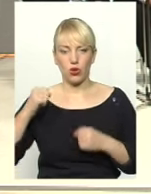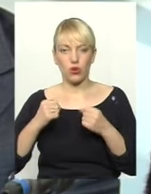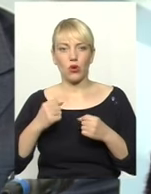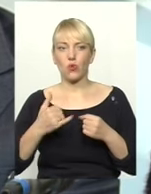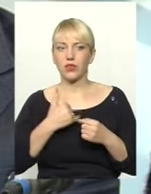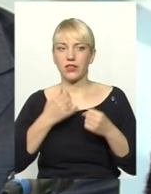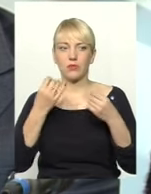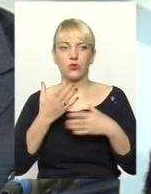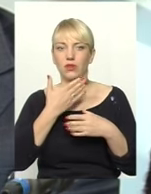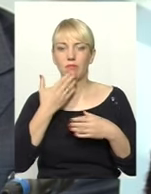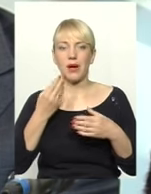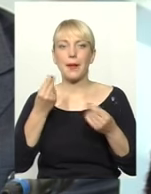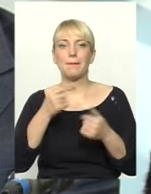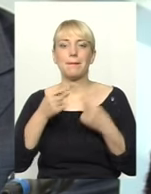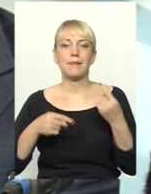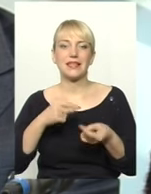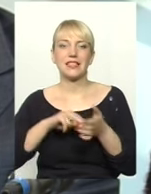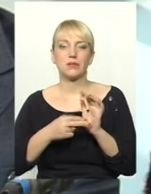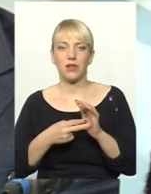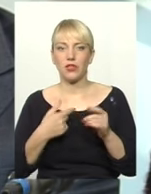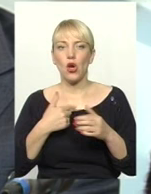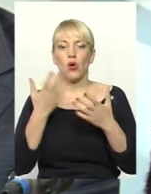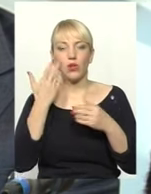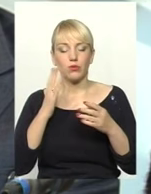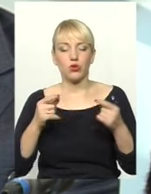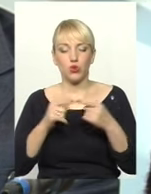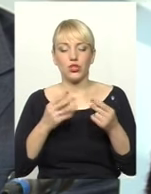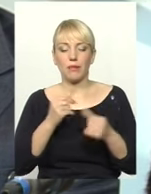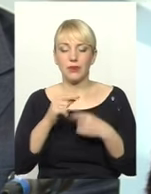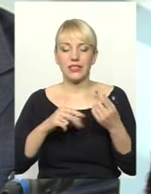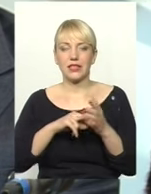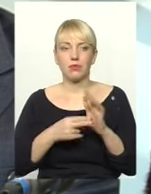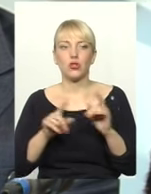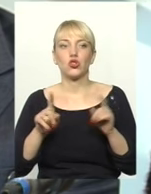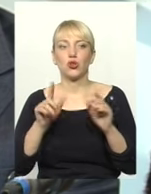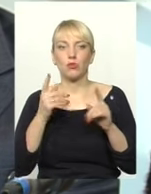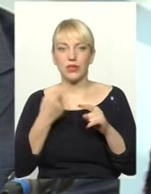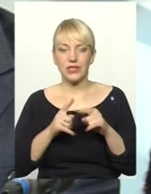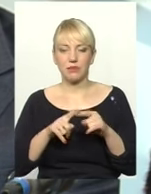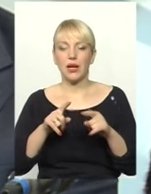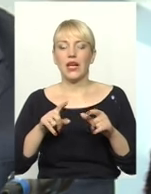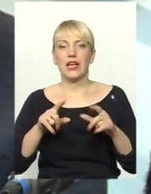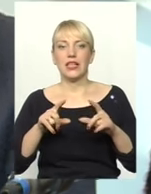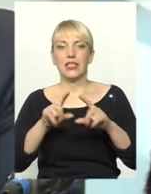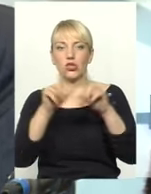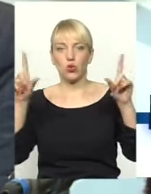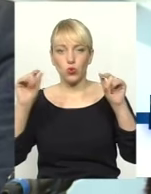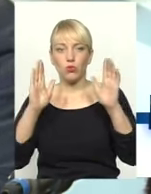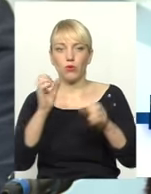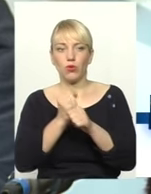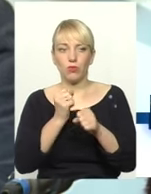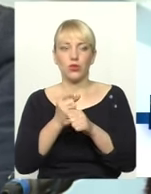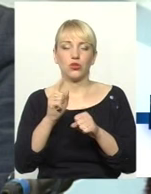конкретного бізнес-плану. Коли буде бізнес-план, і коли ми будемо знати, що ми з даною структурою будемо робити, тоді навколо неї